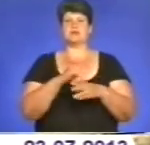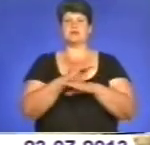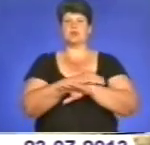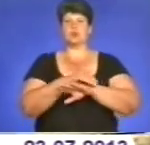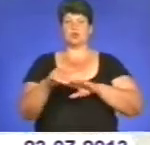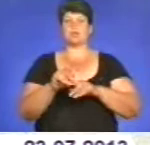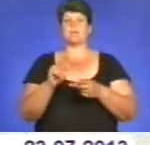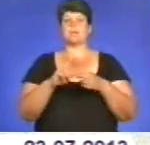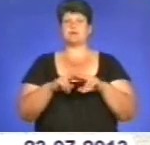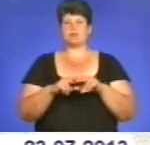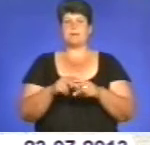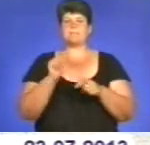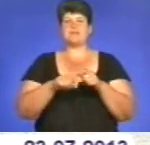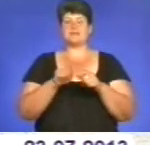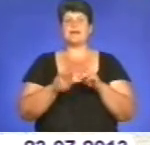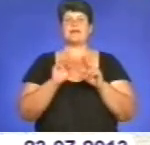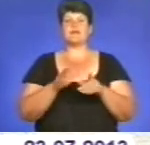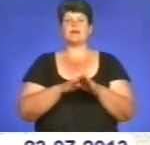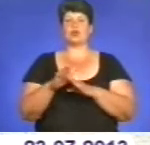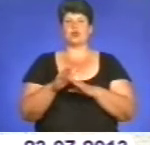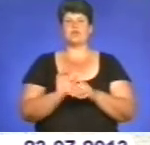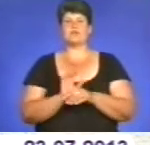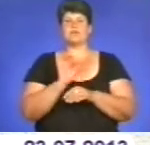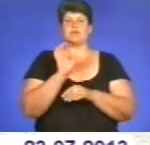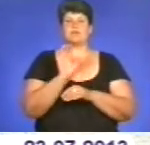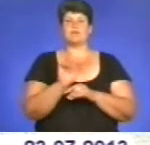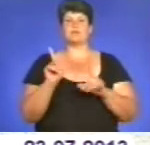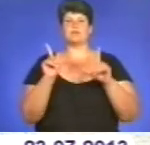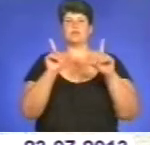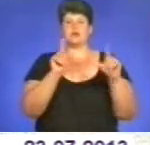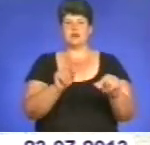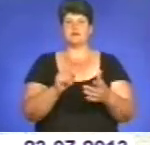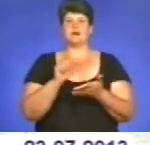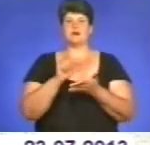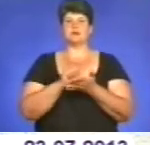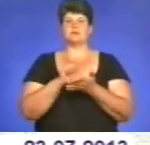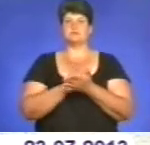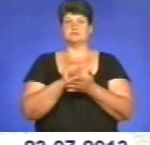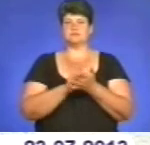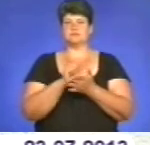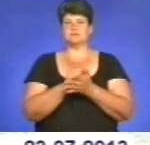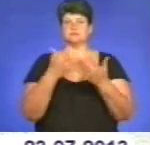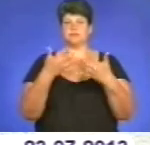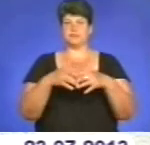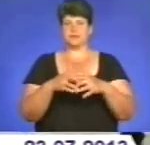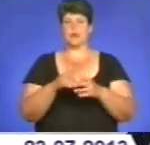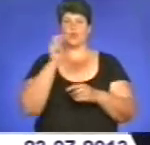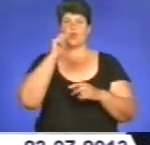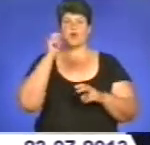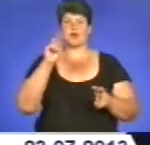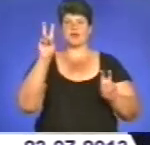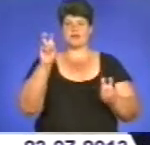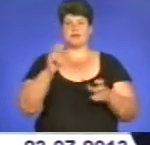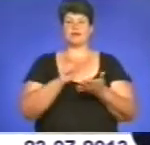Перевірити, як виконується доручення, урядовець відправився на поліграф комбінат «Україна», де, власне, друкуються бланки документів.